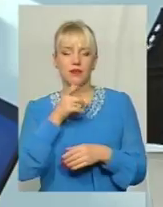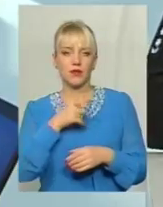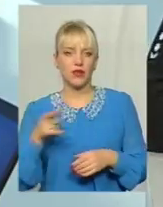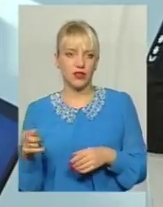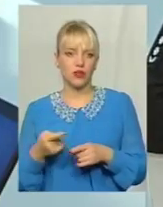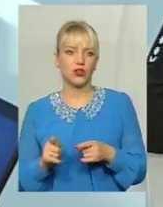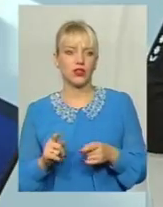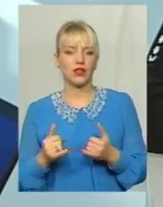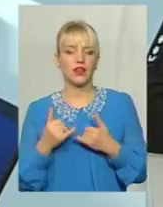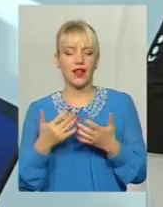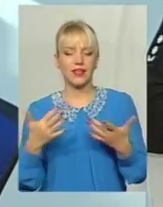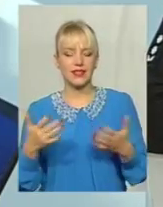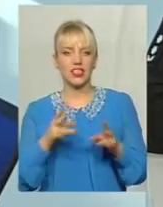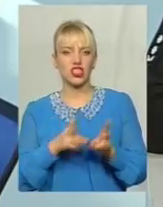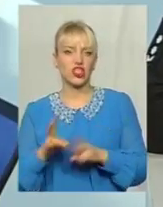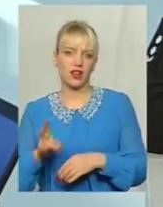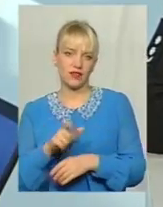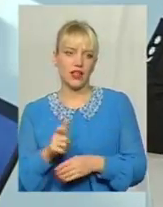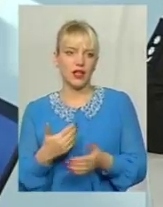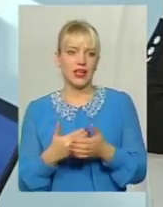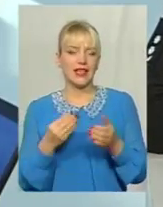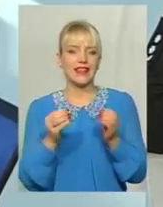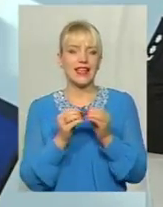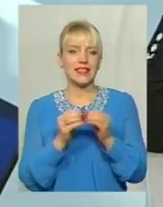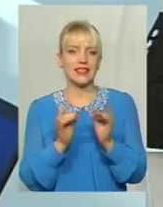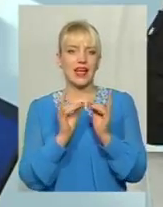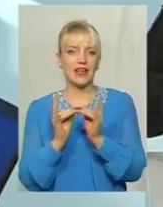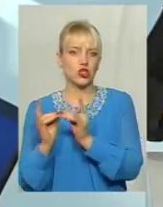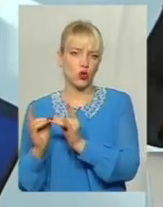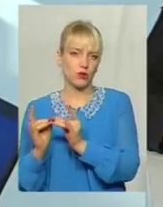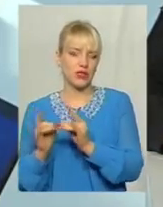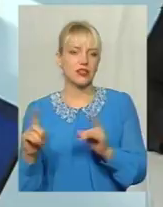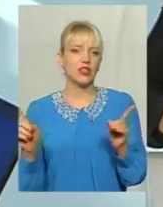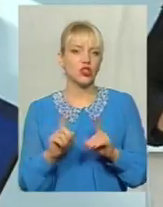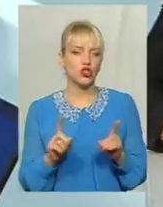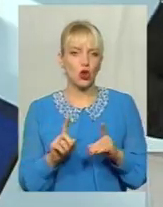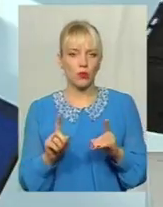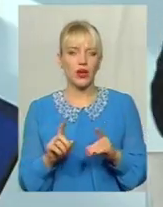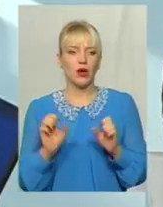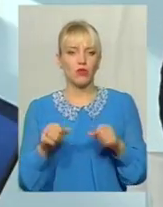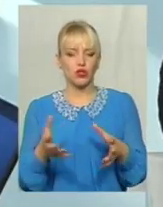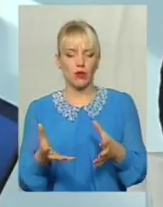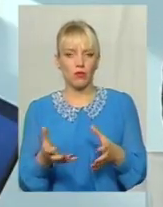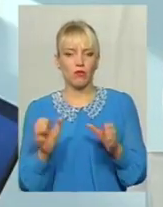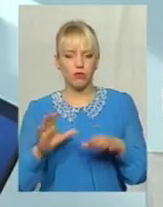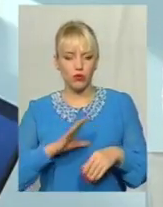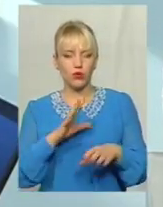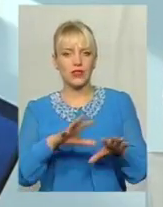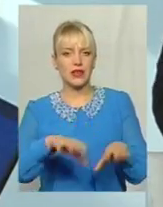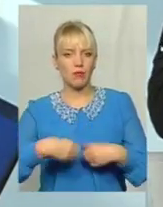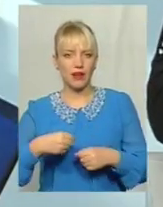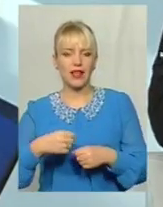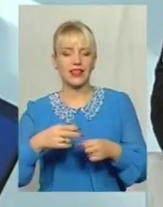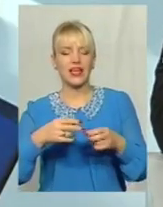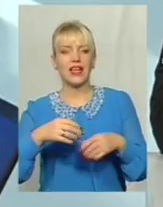Я наскільки пам'ятаю близько 10 ліжкомісць Для того, щоб можна було забрати жертву насильства з сім'ї